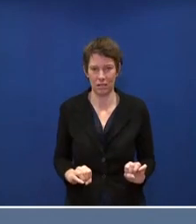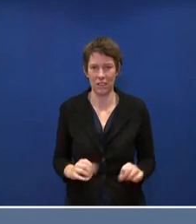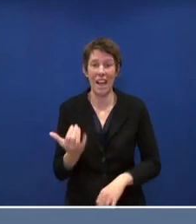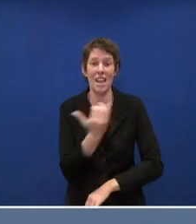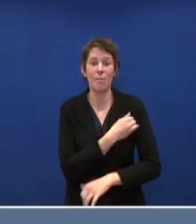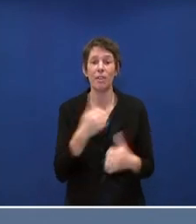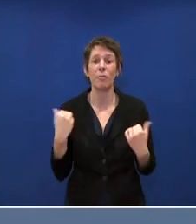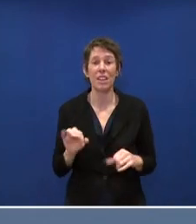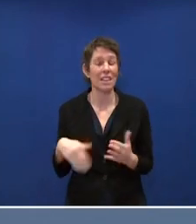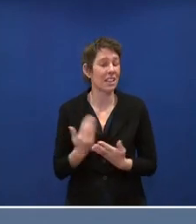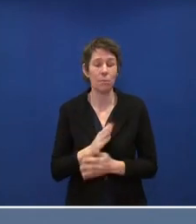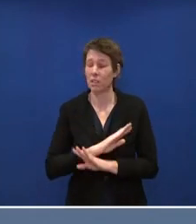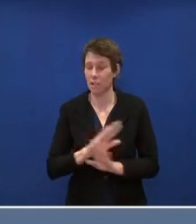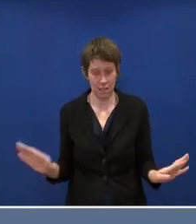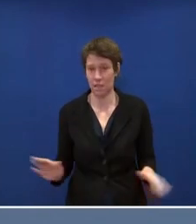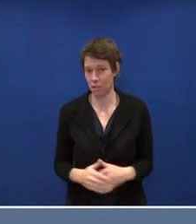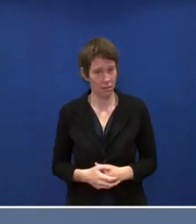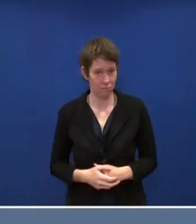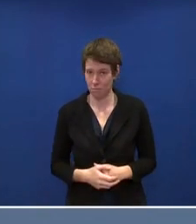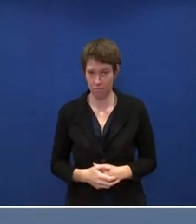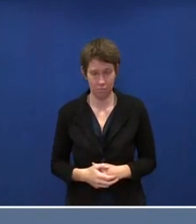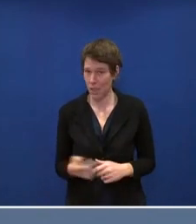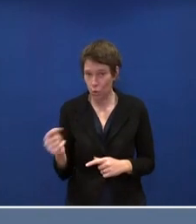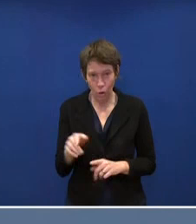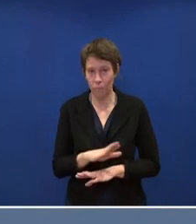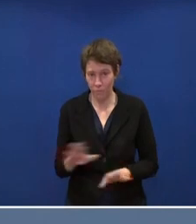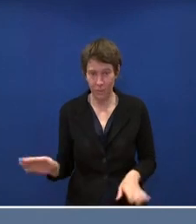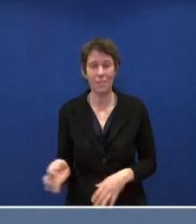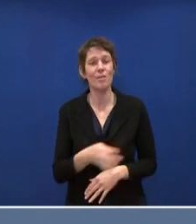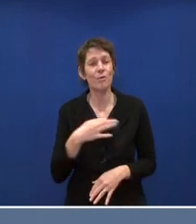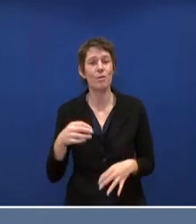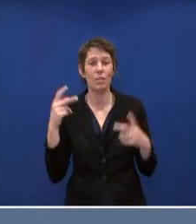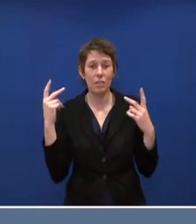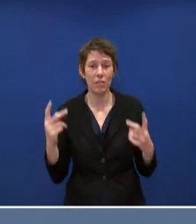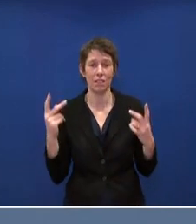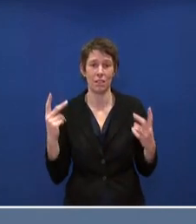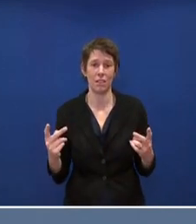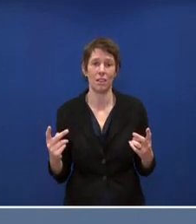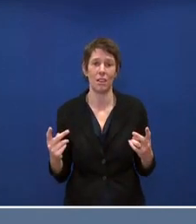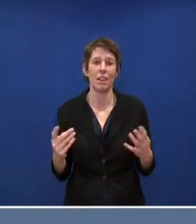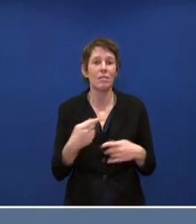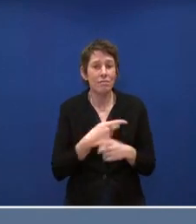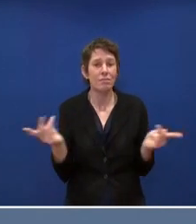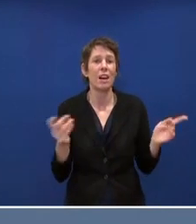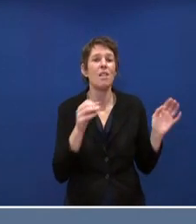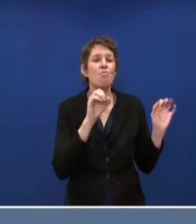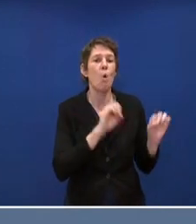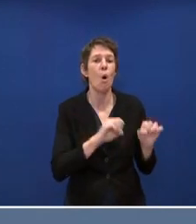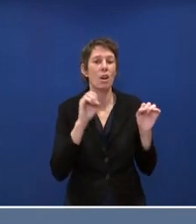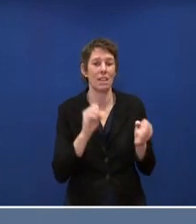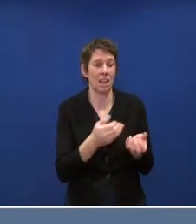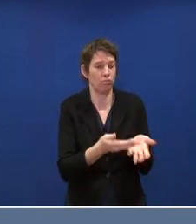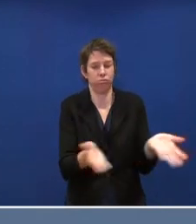Impfpflicht geben wird. Uns geht es darum, die möglichst breite